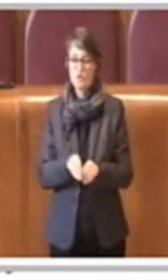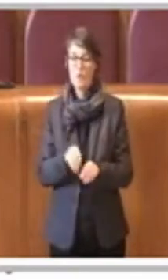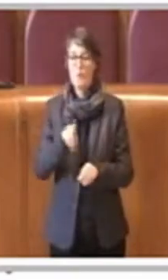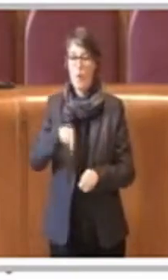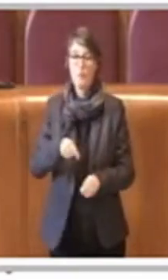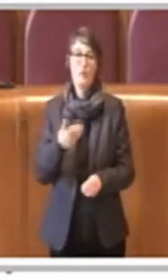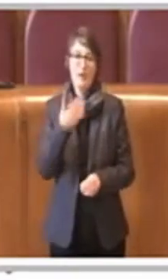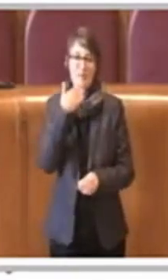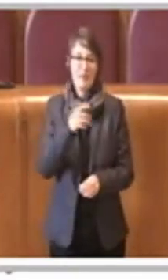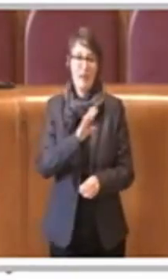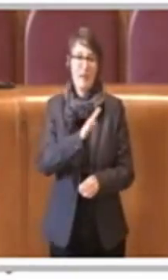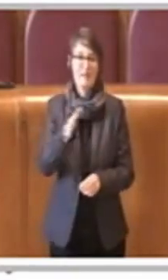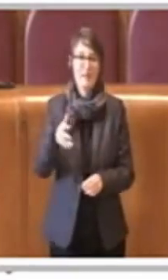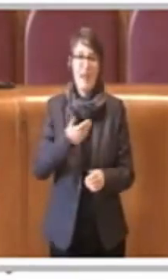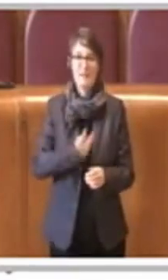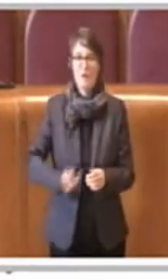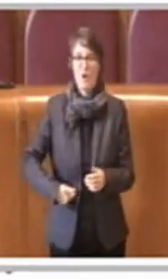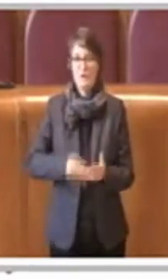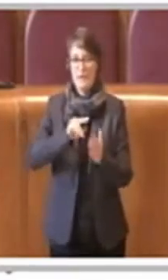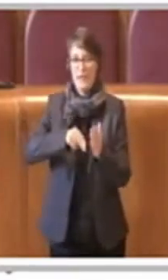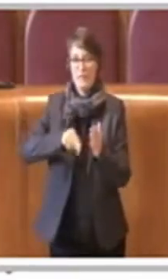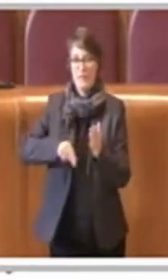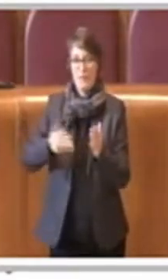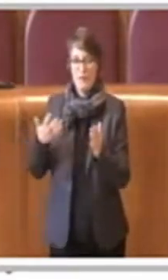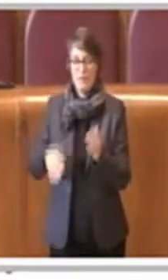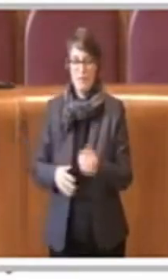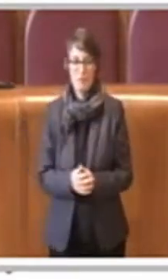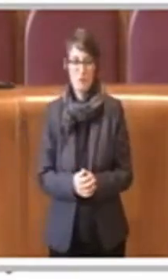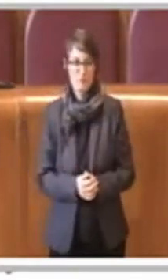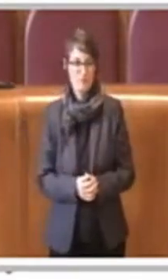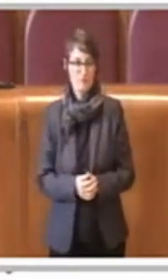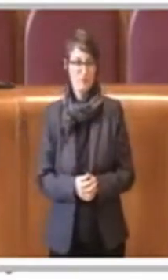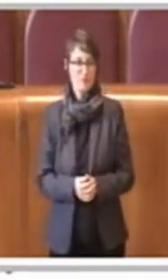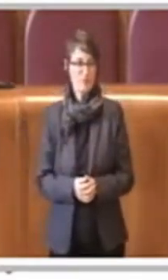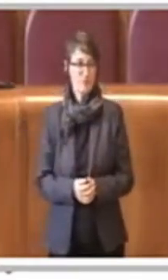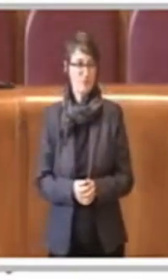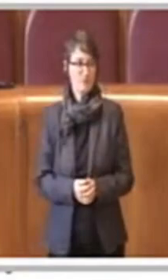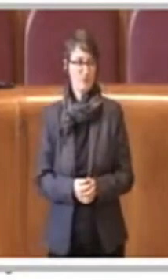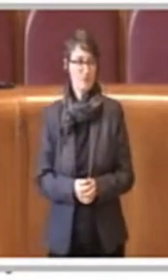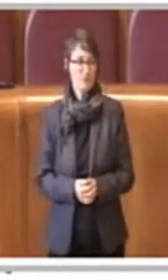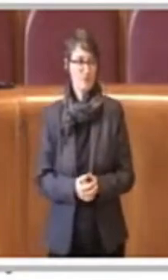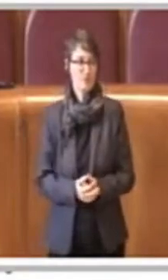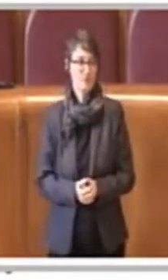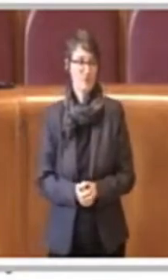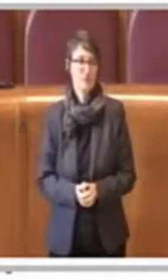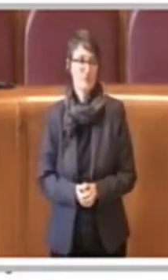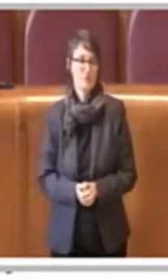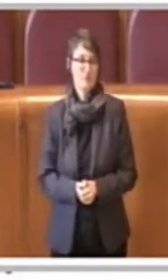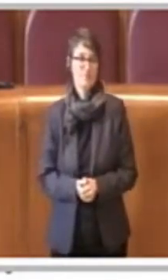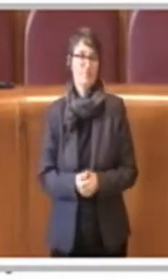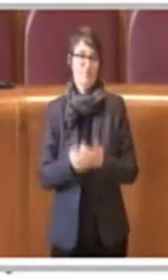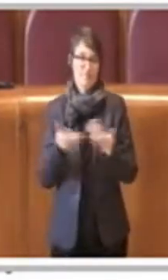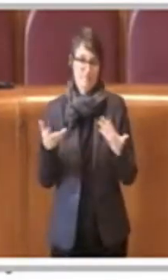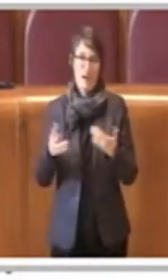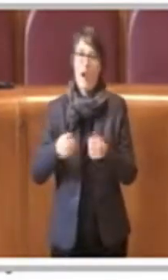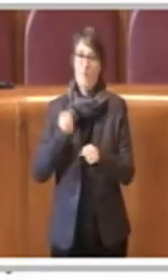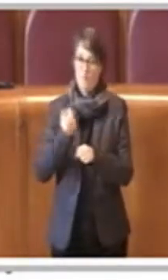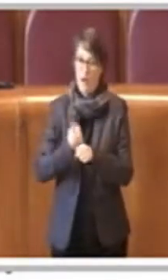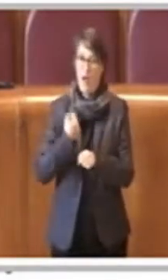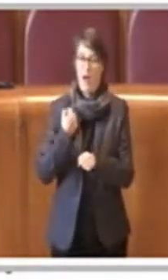Perciò dopo questo lungo lavoro